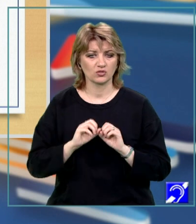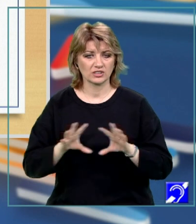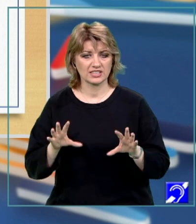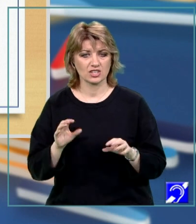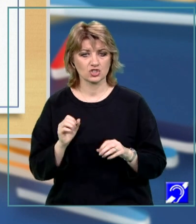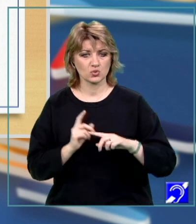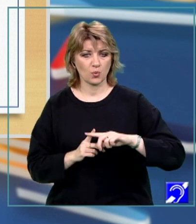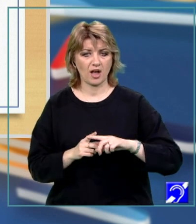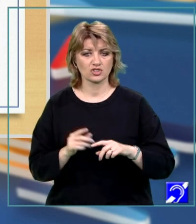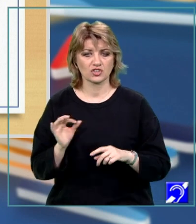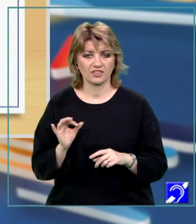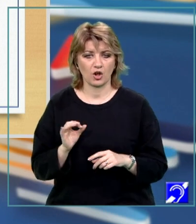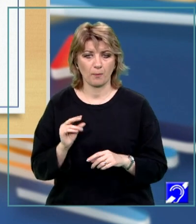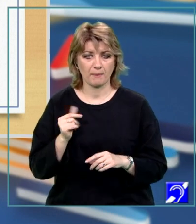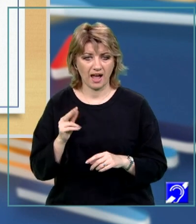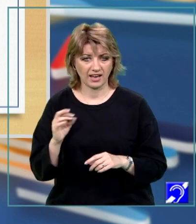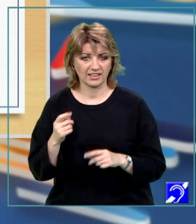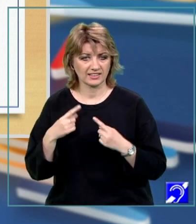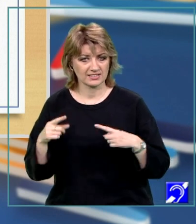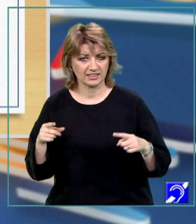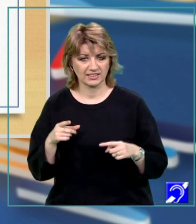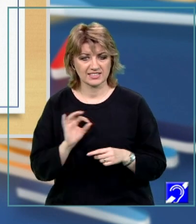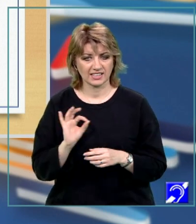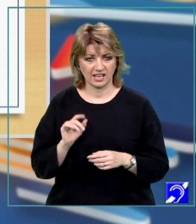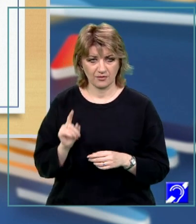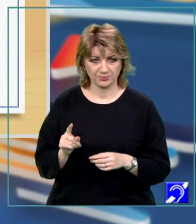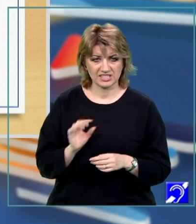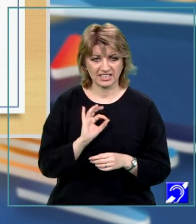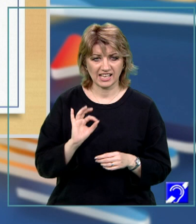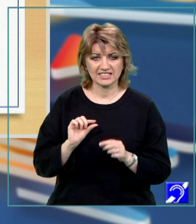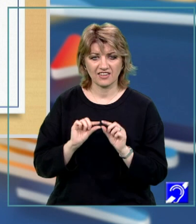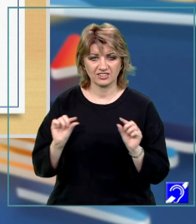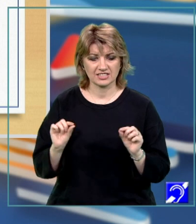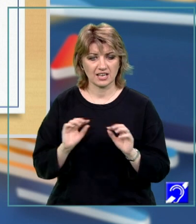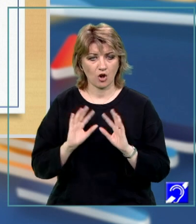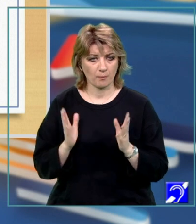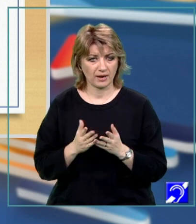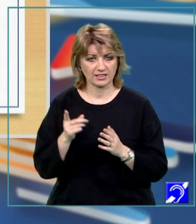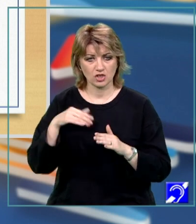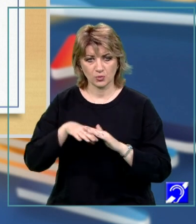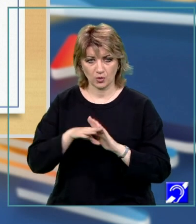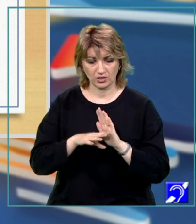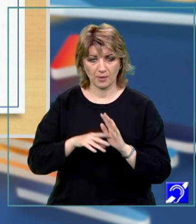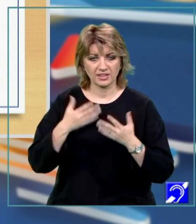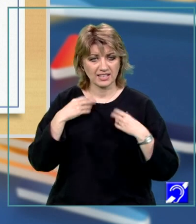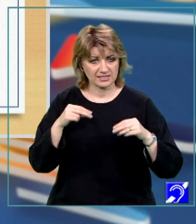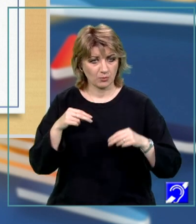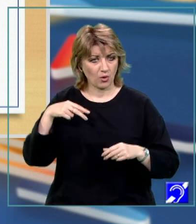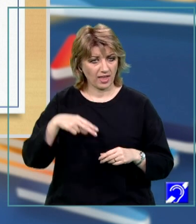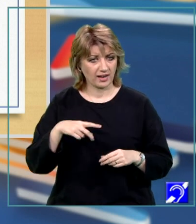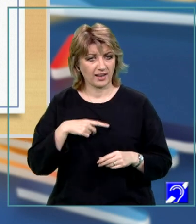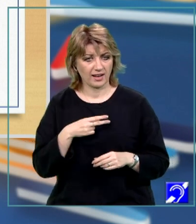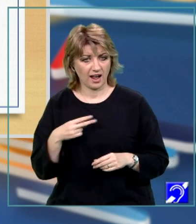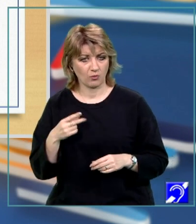suma cifrelor pare distincte din scrierea acestuia. Scrieți definiția completă a sub programului. De exemplu, dacă N egal cu